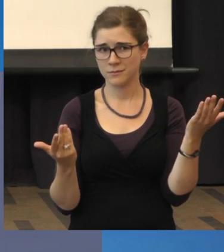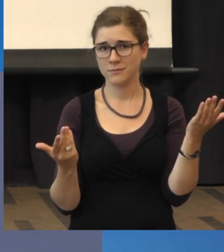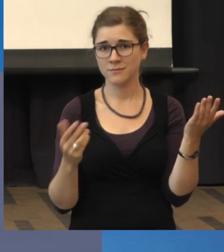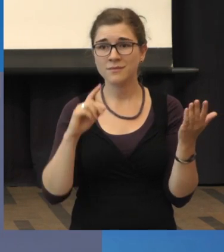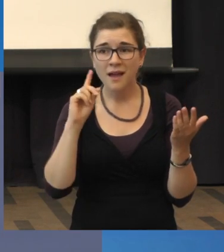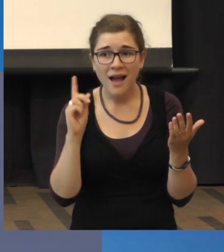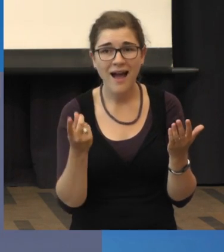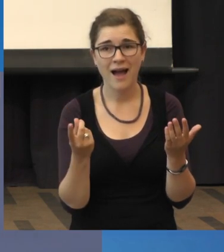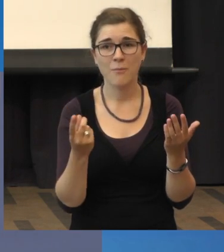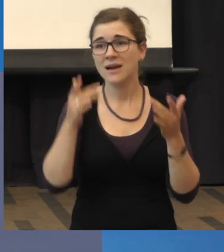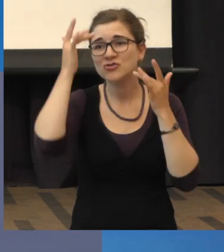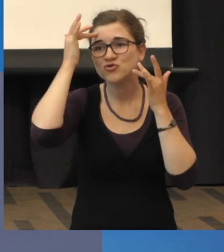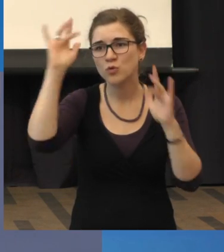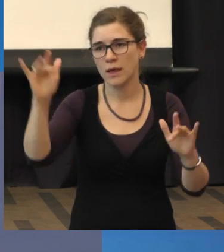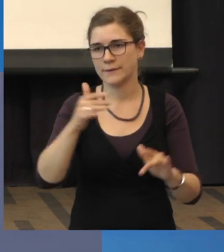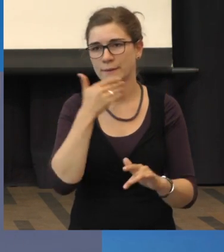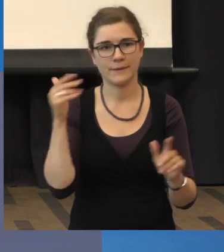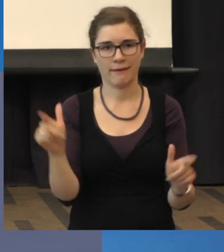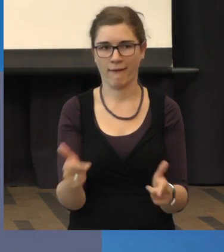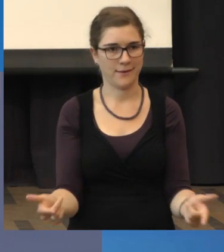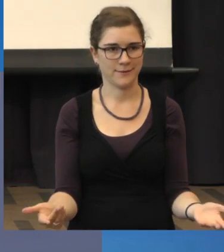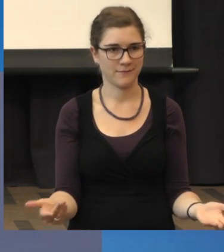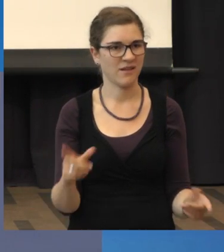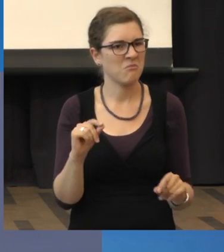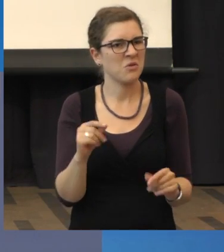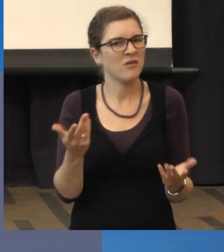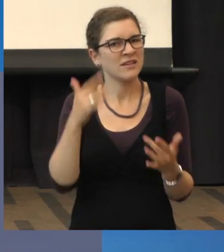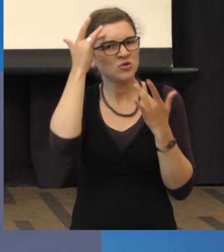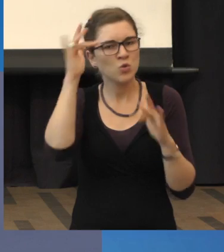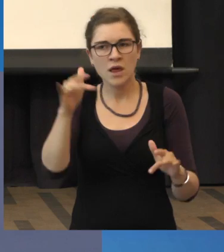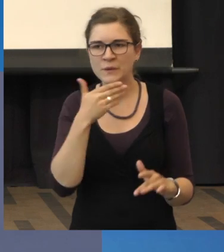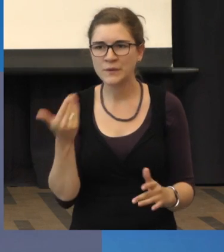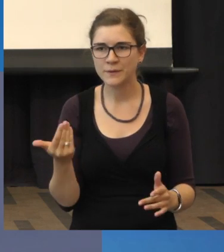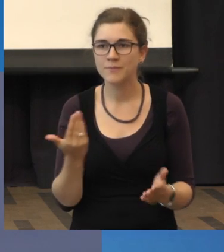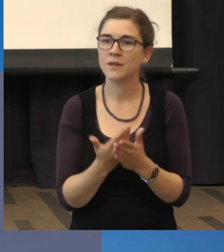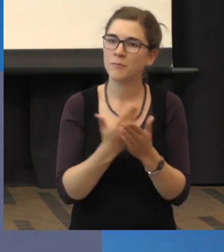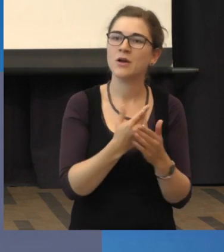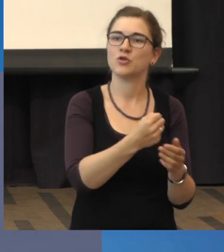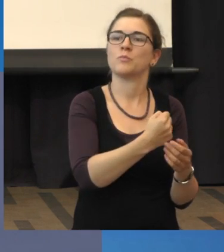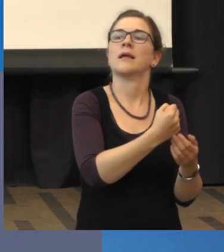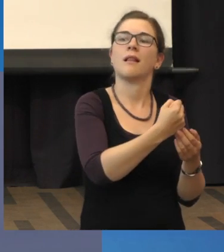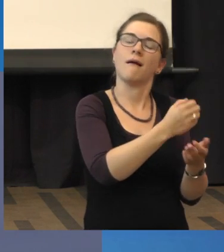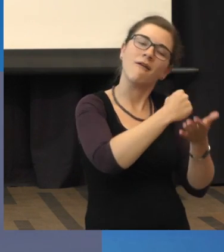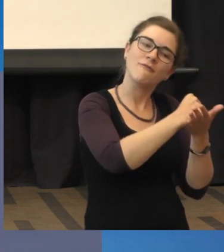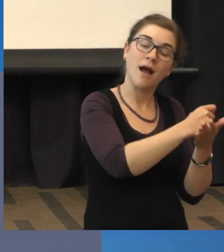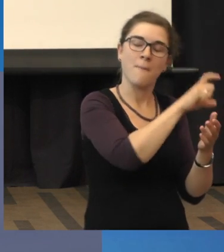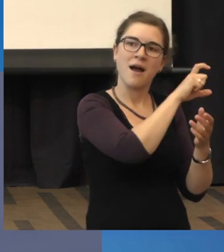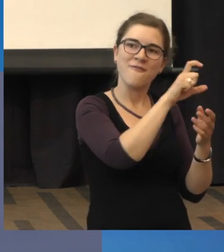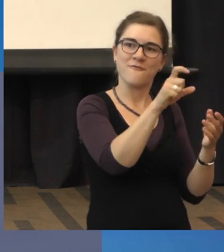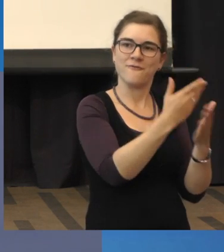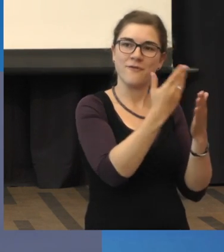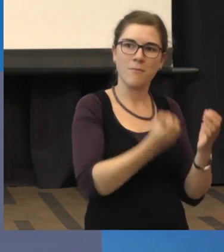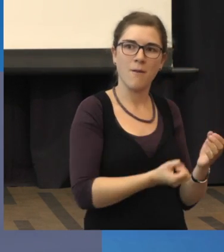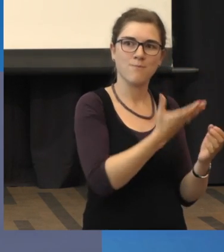aber nicht zugelassen. Was heißt das, nicht zugelassen? Heißt, wenn eine Pharmafirma ein neues Medikament für ein